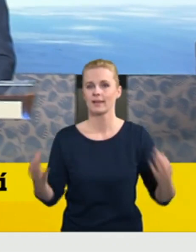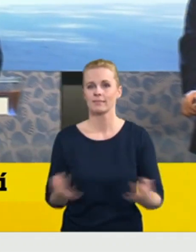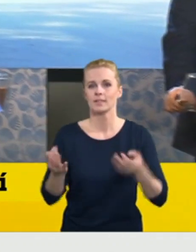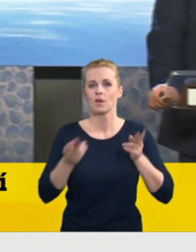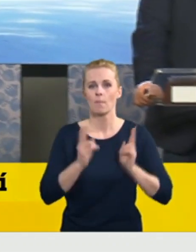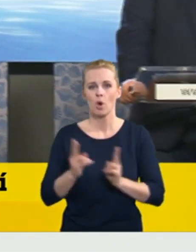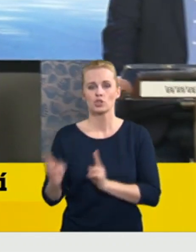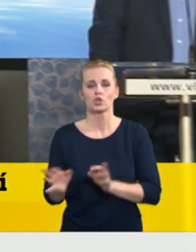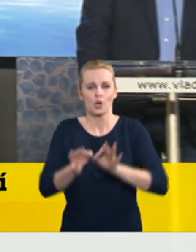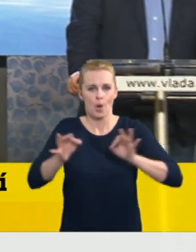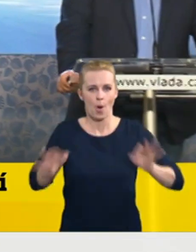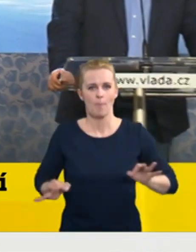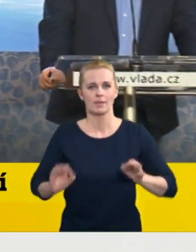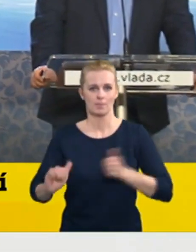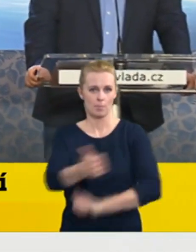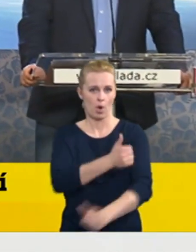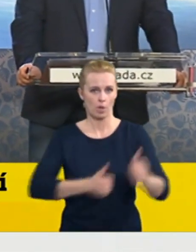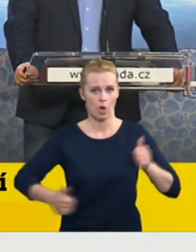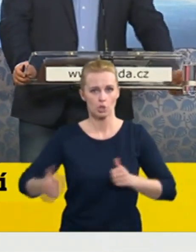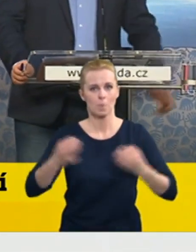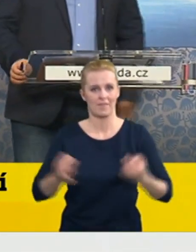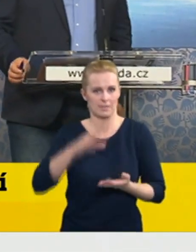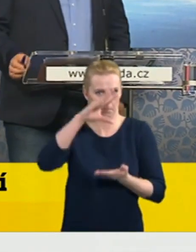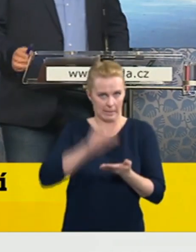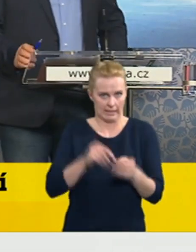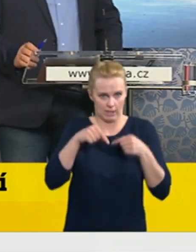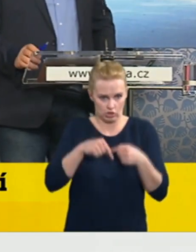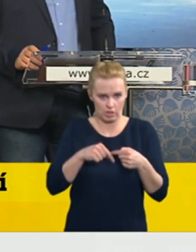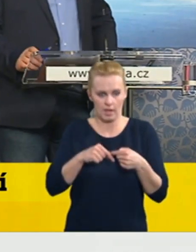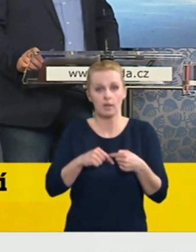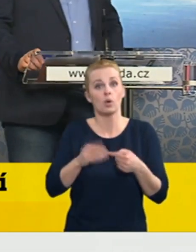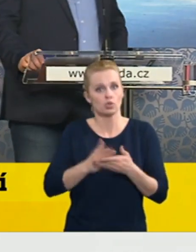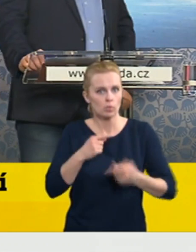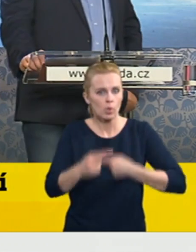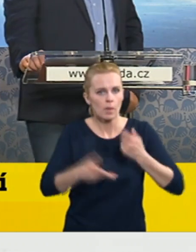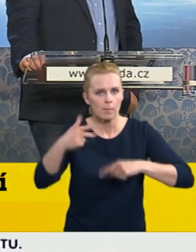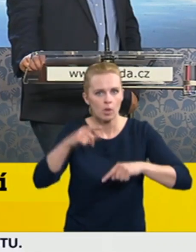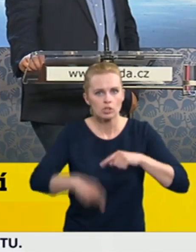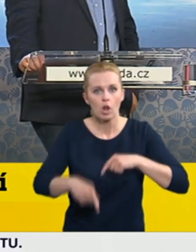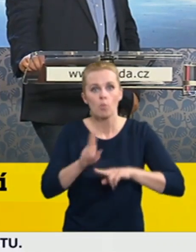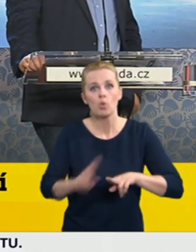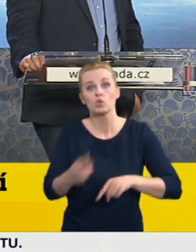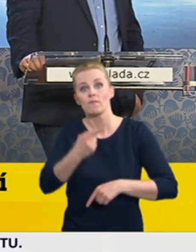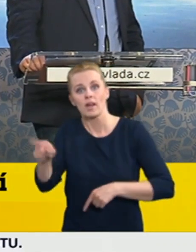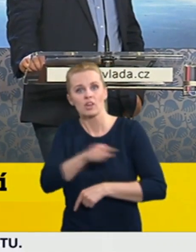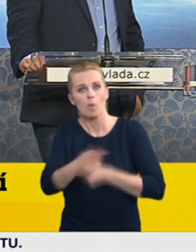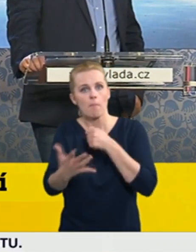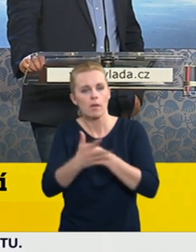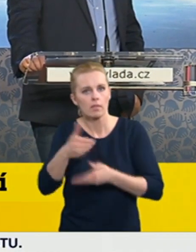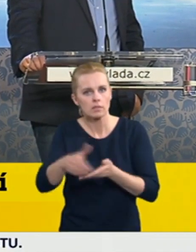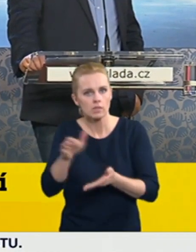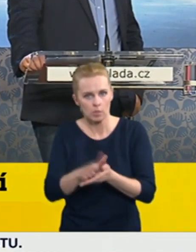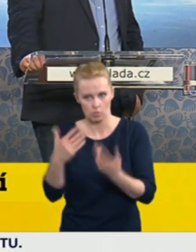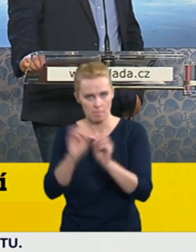v nějakém okruhu od svého bydliště. Už v průběhu dnes se objevili zprávy, že se uvažuje o nějakém 15 km okruhu. Bylo to tématem dnešního